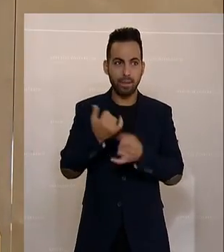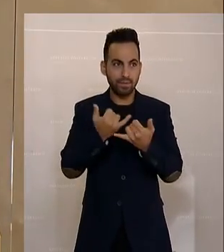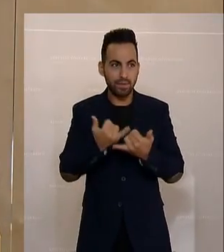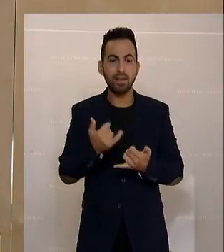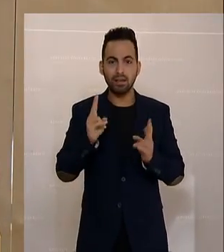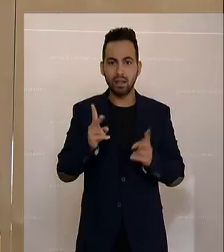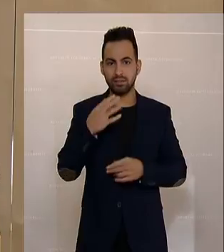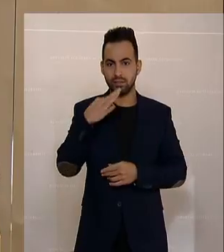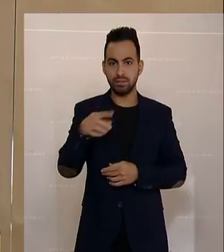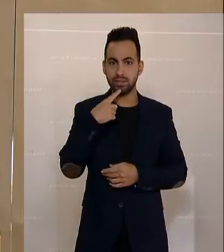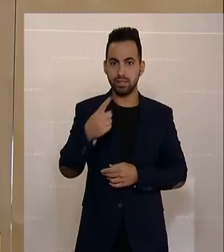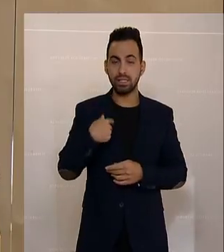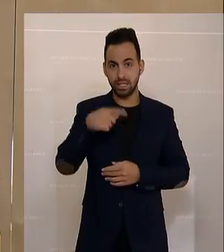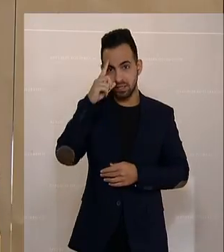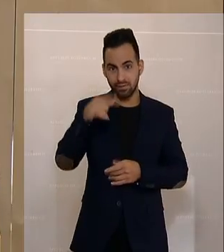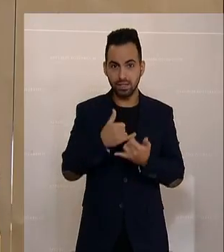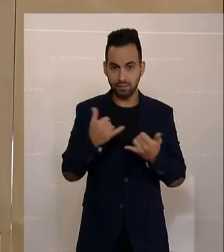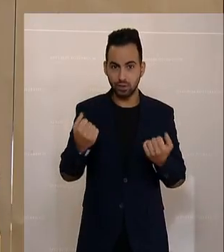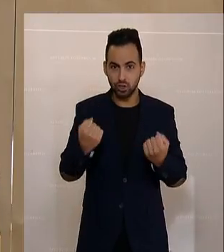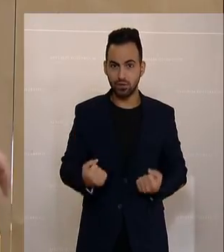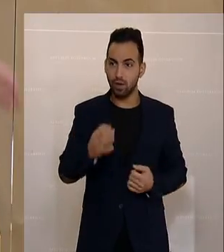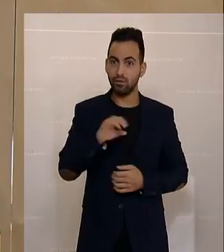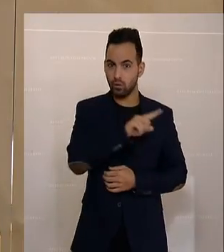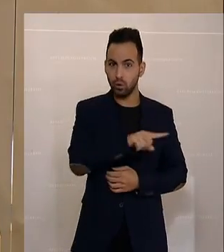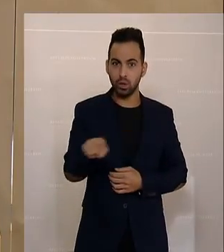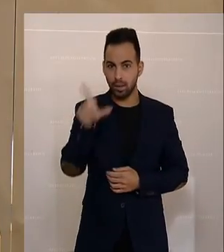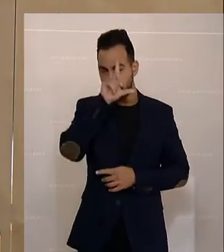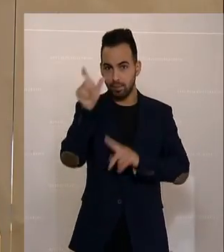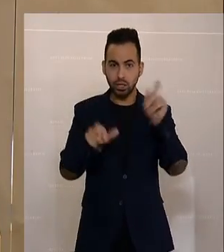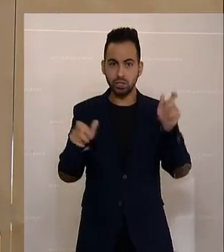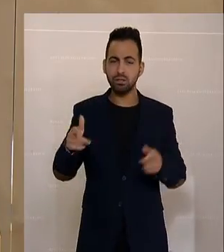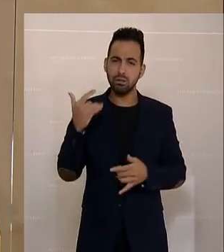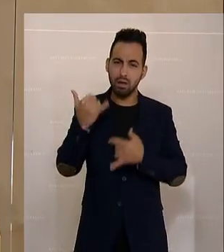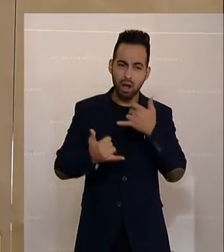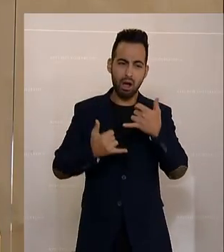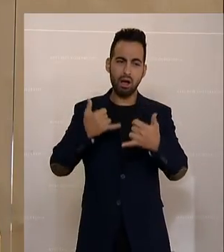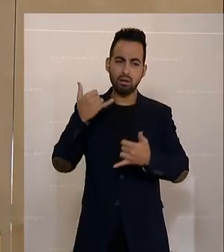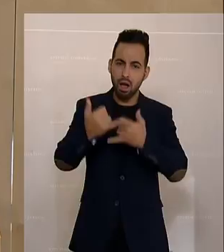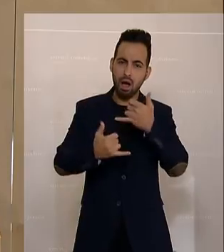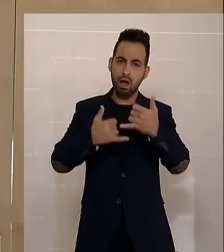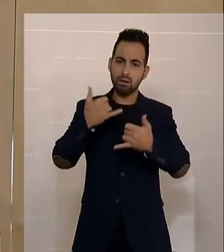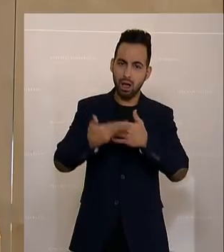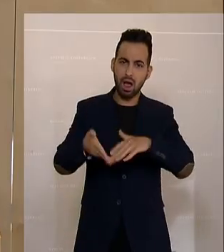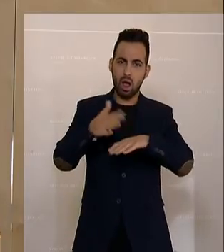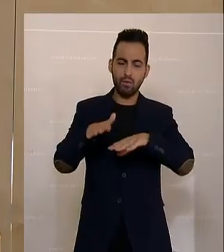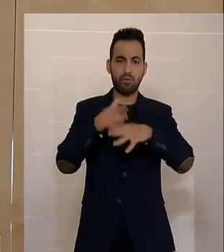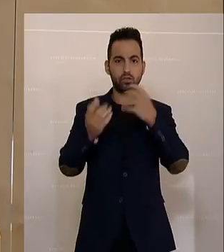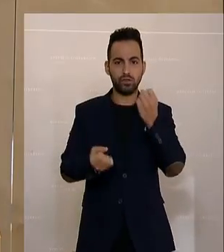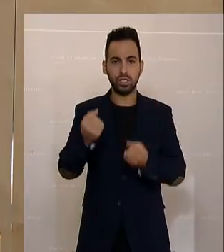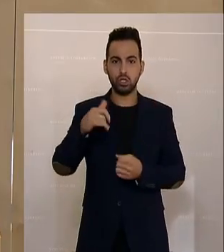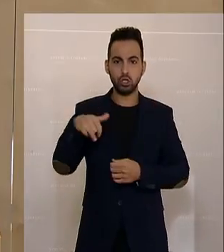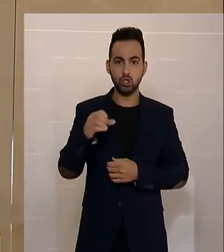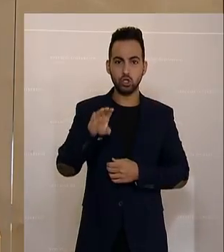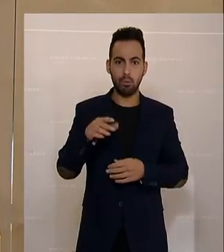gearbeitet hat. Ich weiß, wie schwer das ist für diese Menschen und für Jahr für Jahr, was die älter werden, wird es immer schwieriger, in diesem Job zu bleiben.